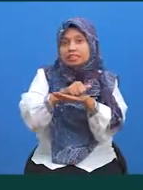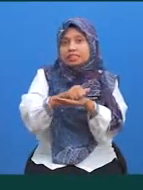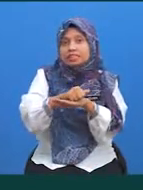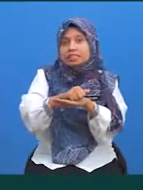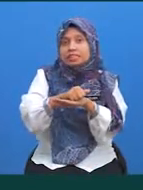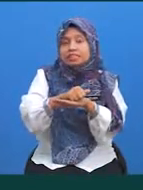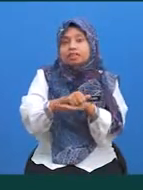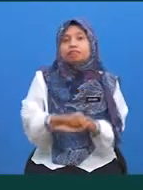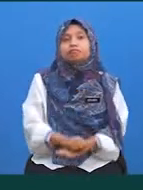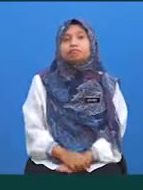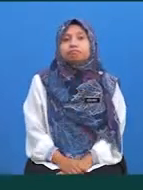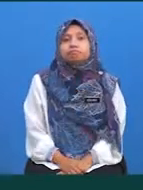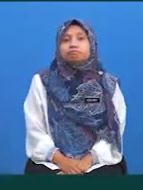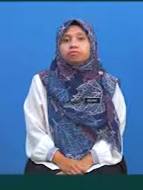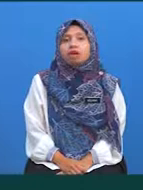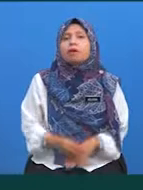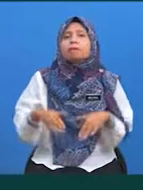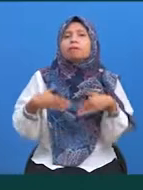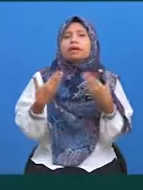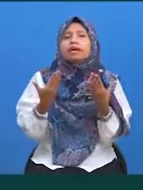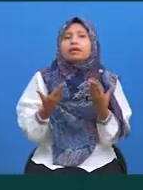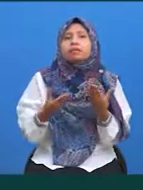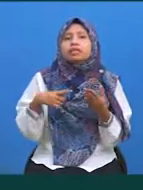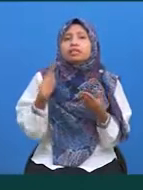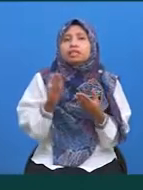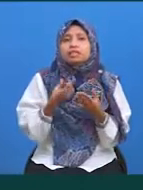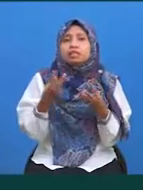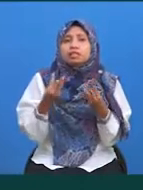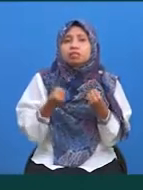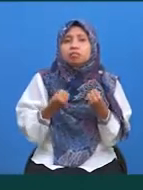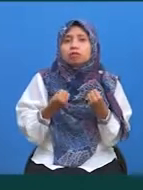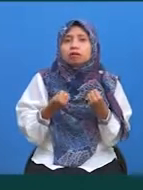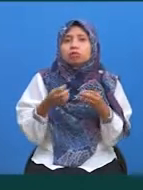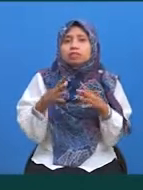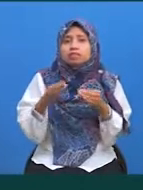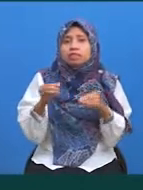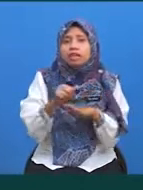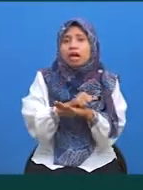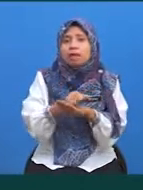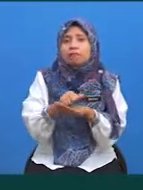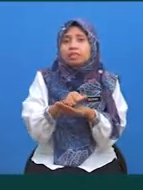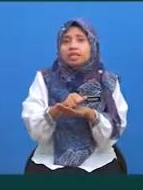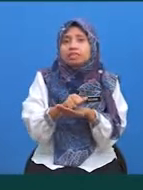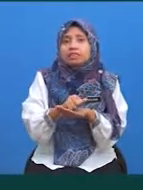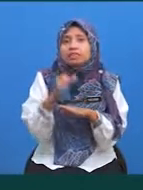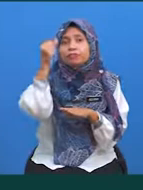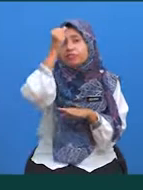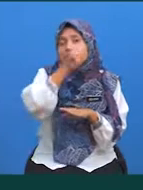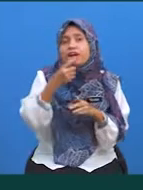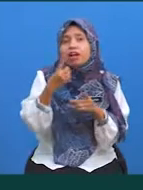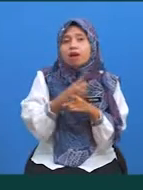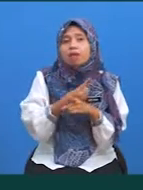Murid-murid, bagaimana kita hendak selesaikan soalan aplikasi Darab? Apakah langkah pertama?